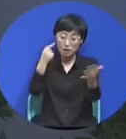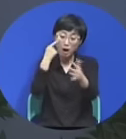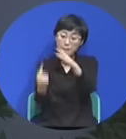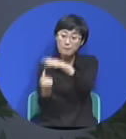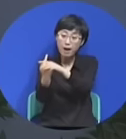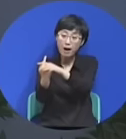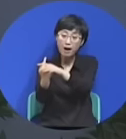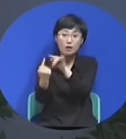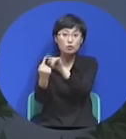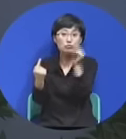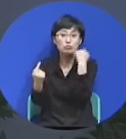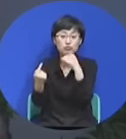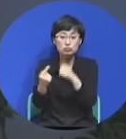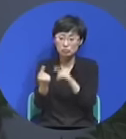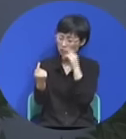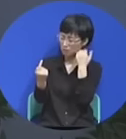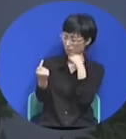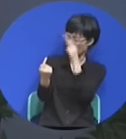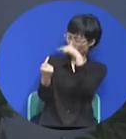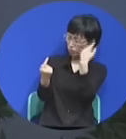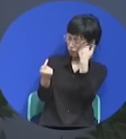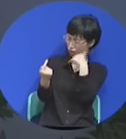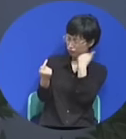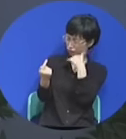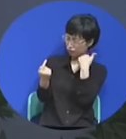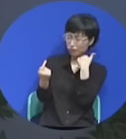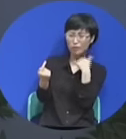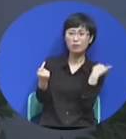그 땜에도 그 사람이 누군지 몰랐어요.